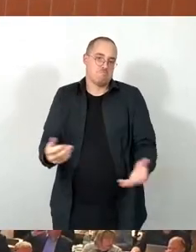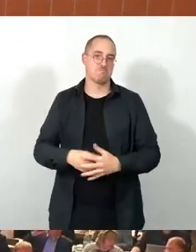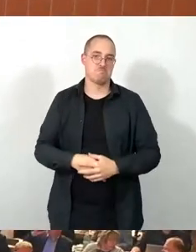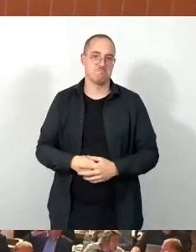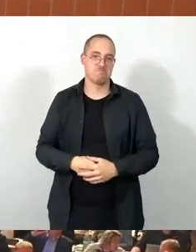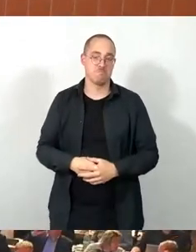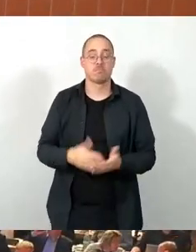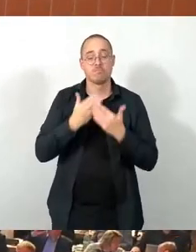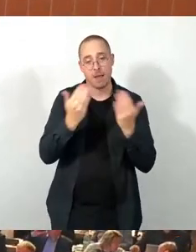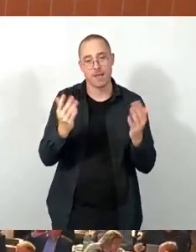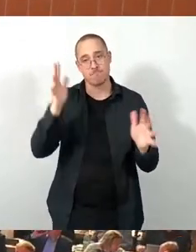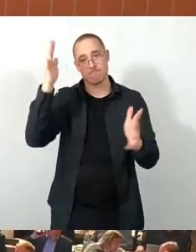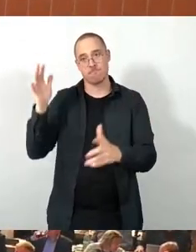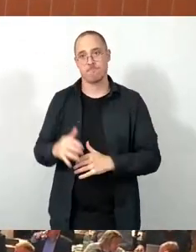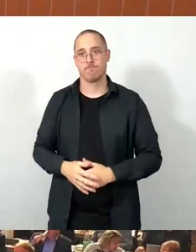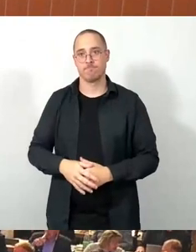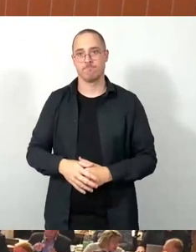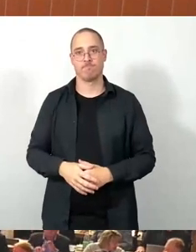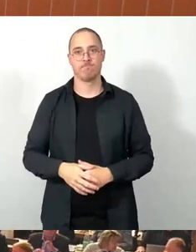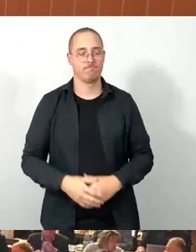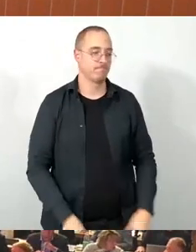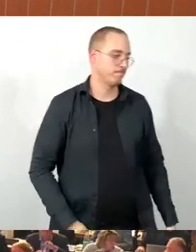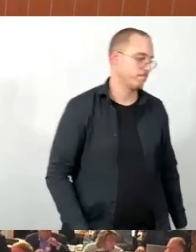Die CDU-Fraktion haben Herr Schmidt.